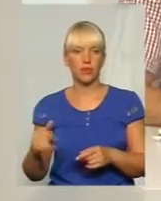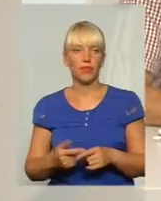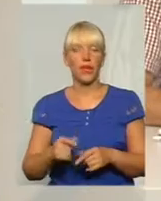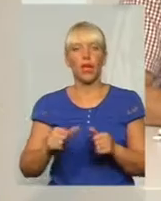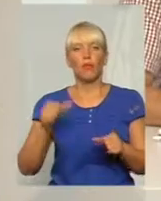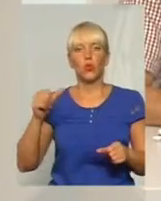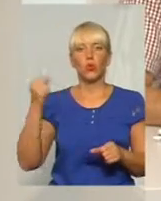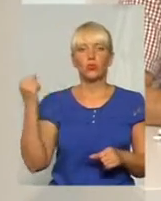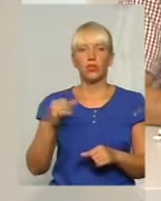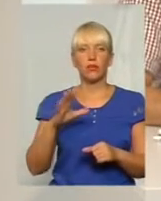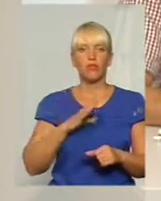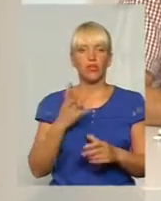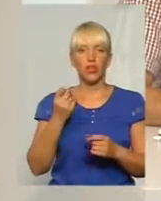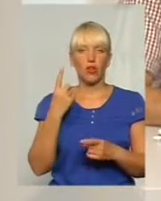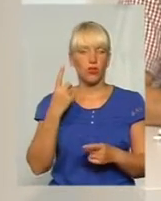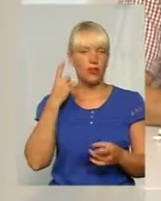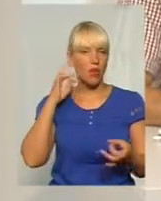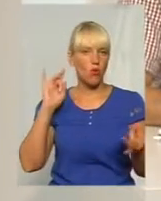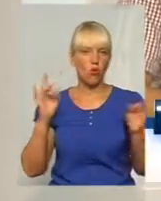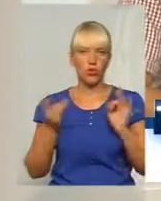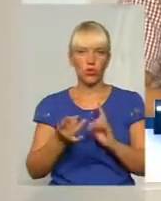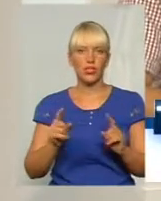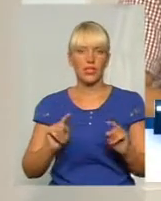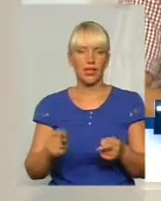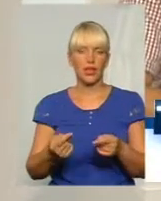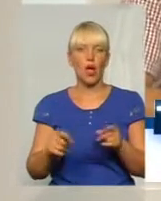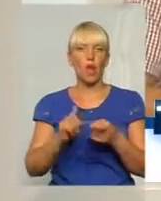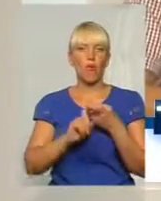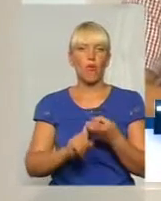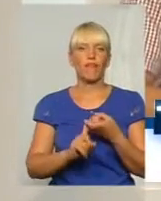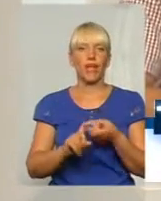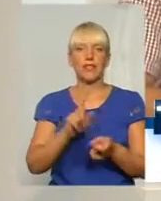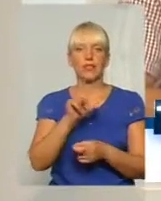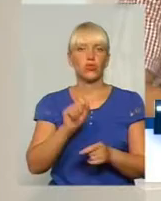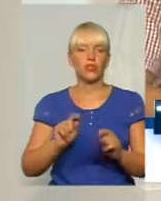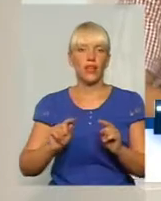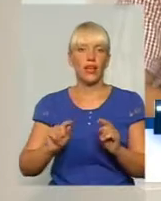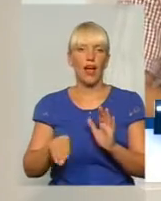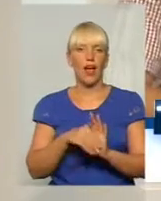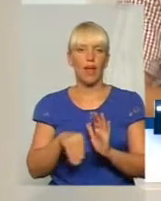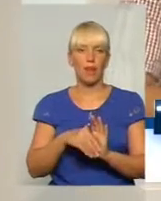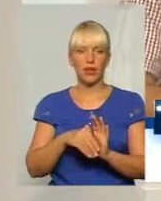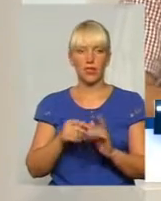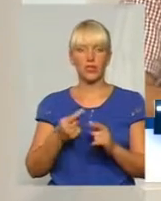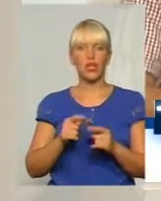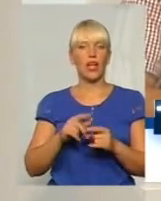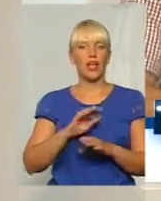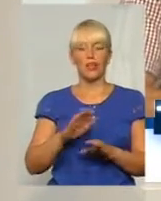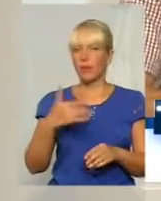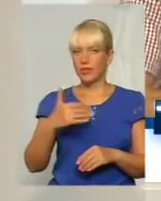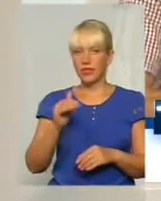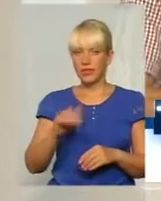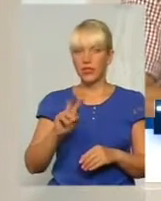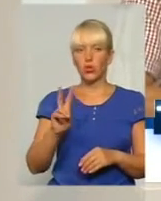ще одне гучне таке затримання, знову ж таки, пов'язане з хабарництвом, з хабарем і чималою сумою, ну, не 50 тисячі